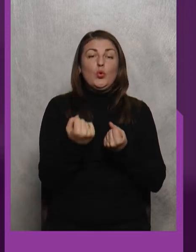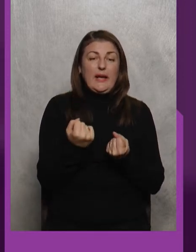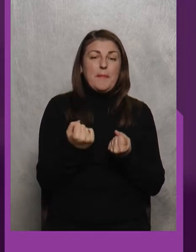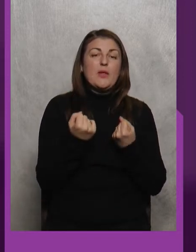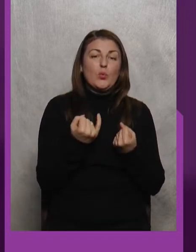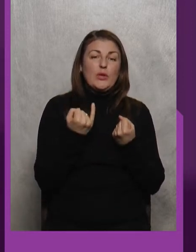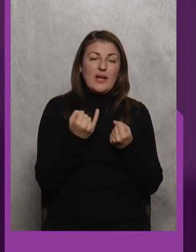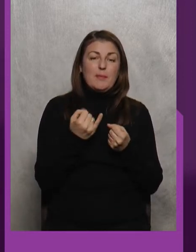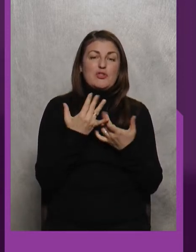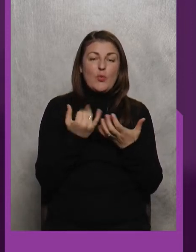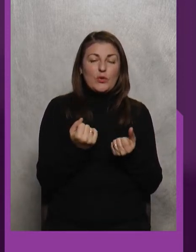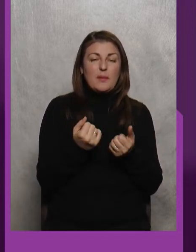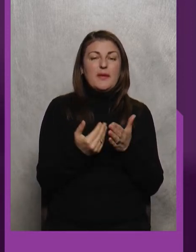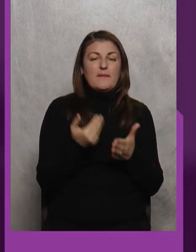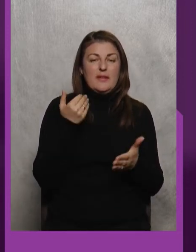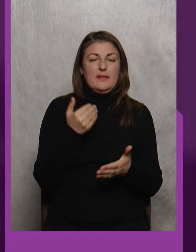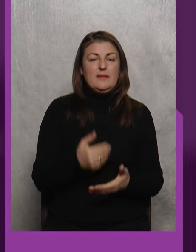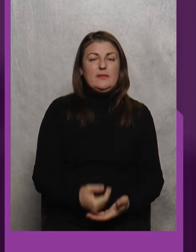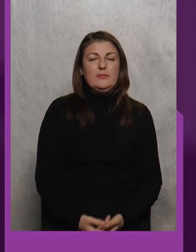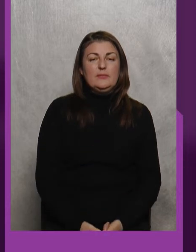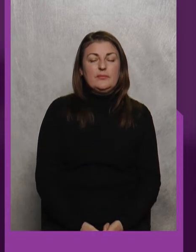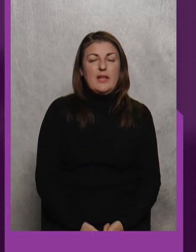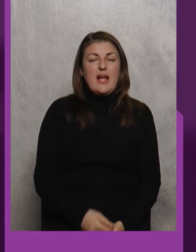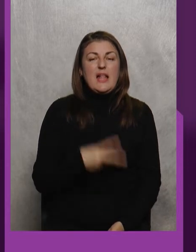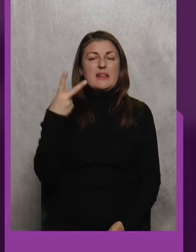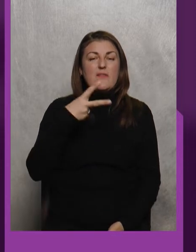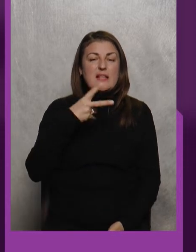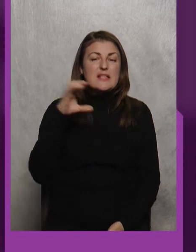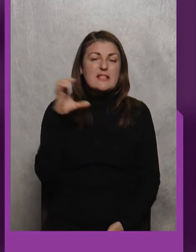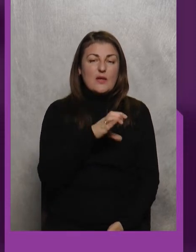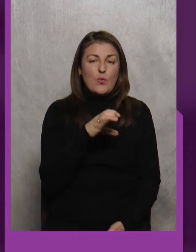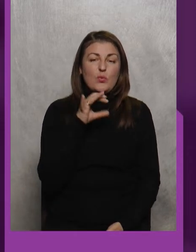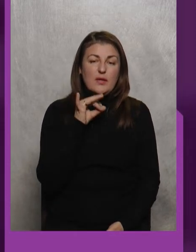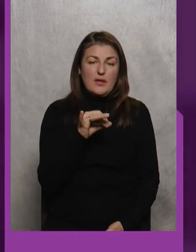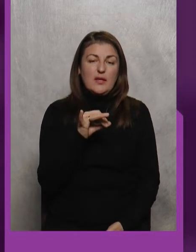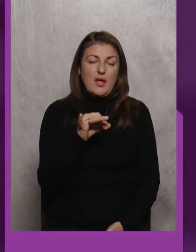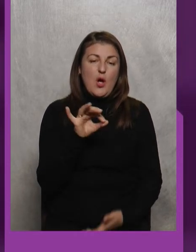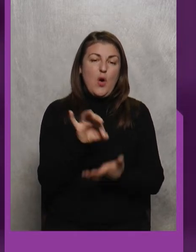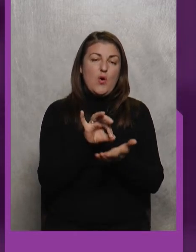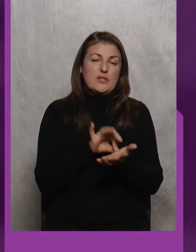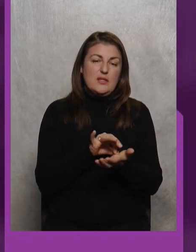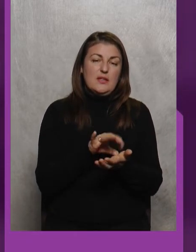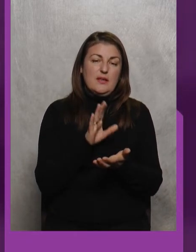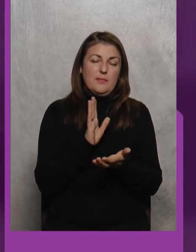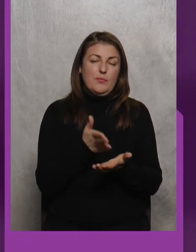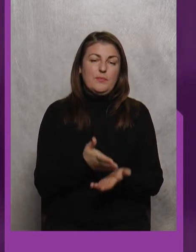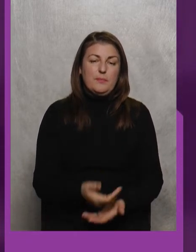Утримання ідея від Двадцять секунд і оцінка і пон